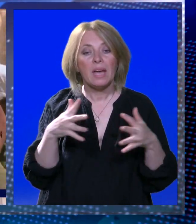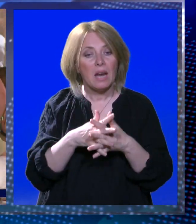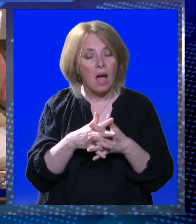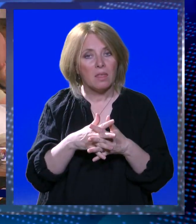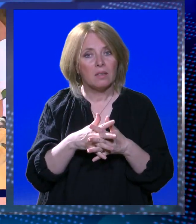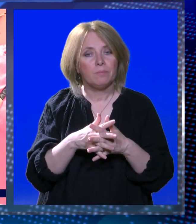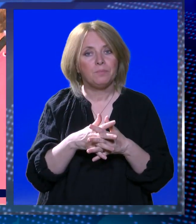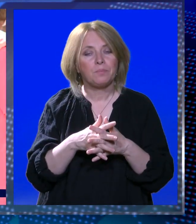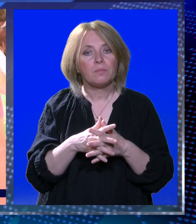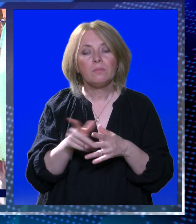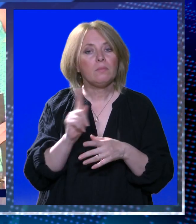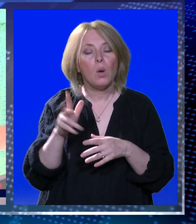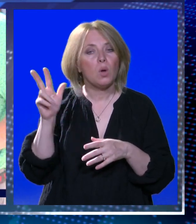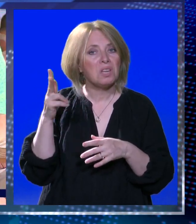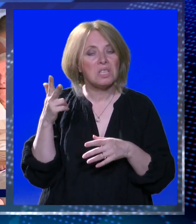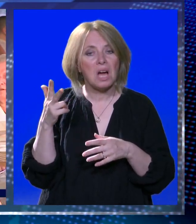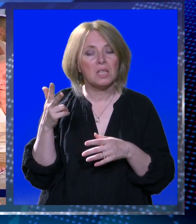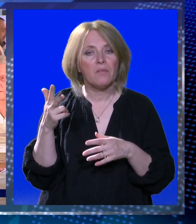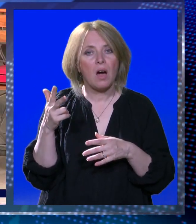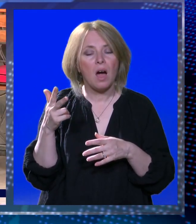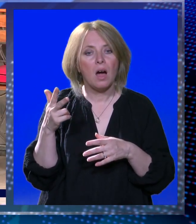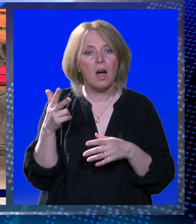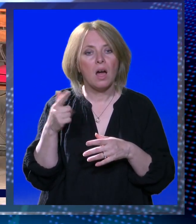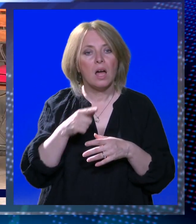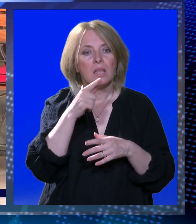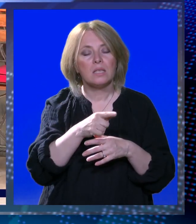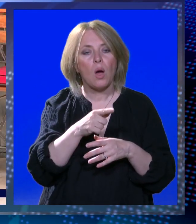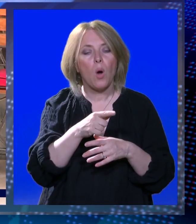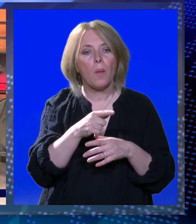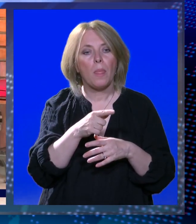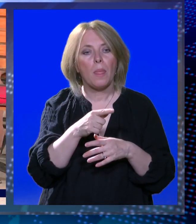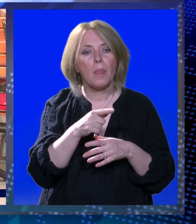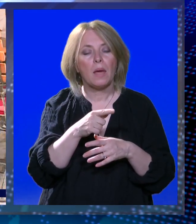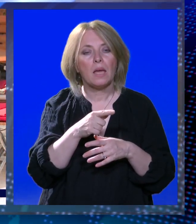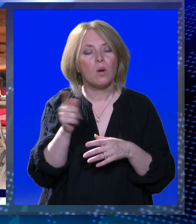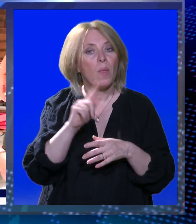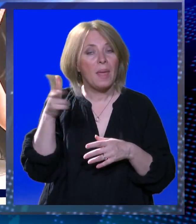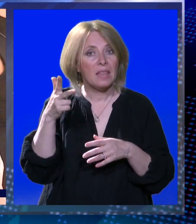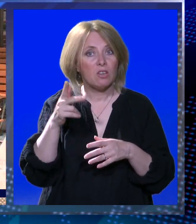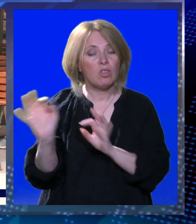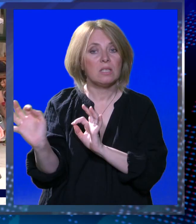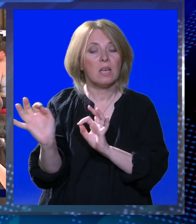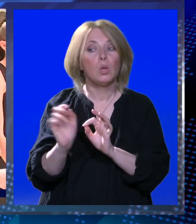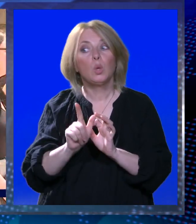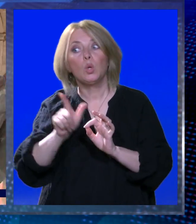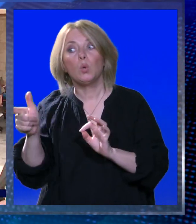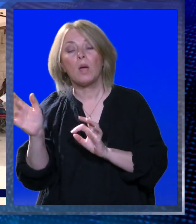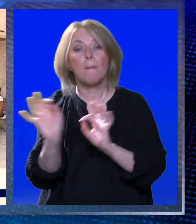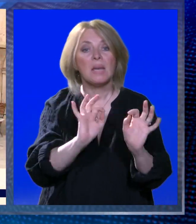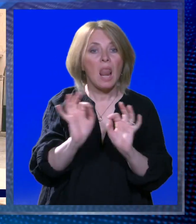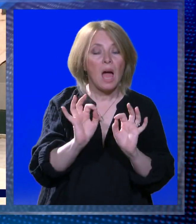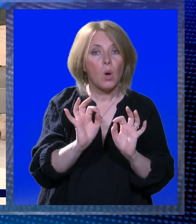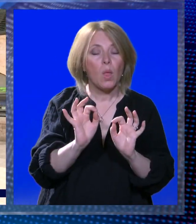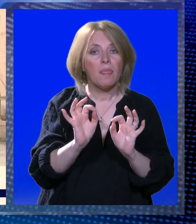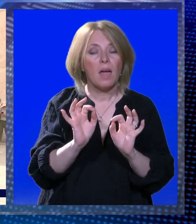Ovo je grad koji ne zahtijeva da se on prilagode, odnosno, koji ne traži da se drugi